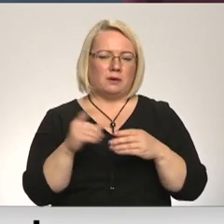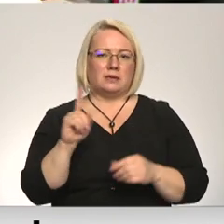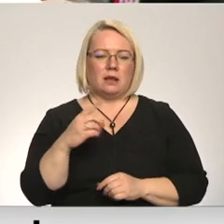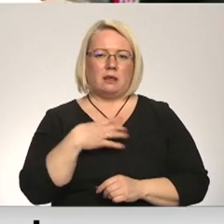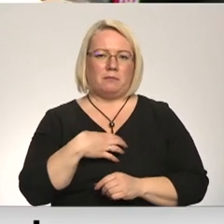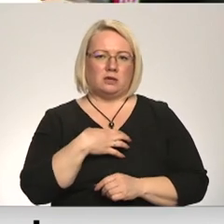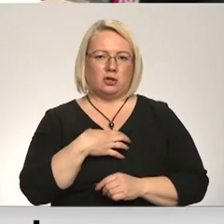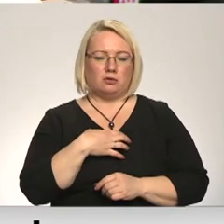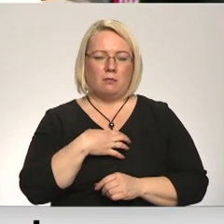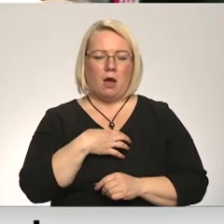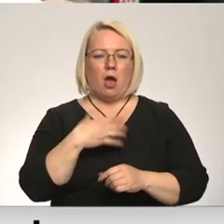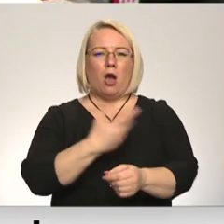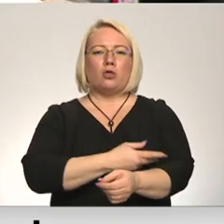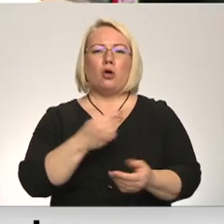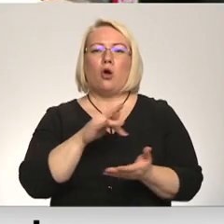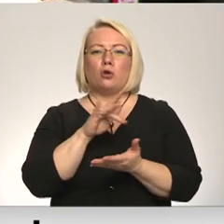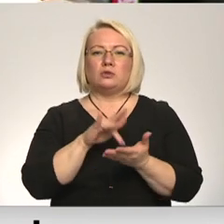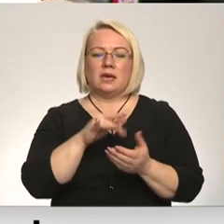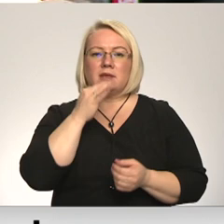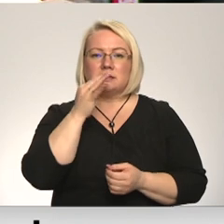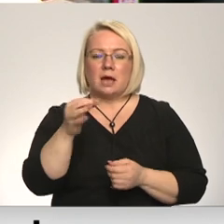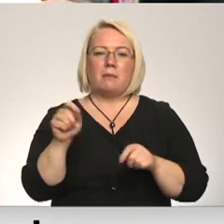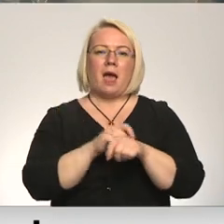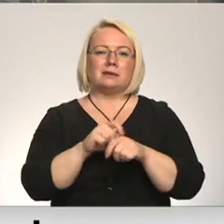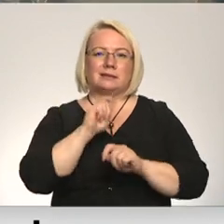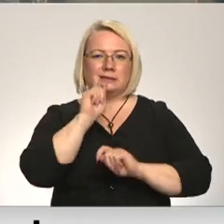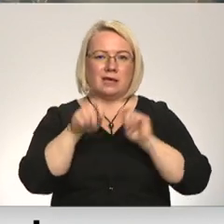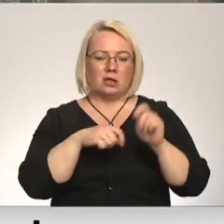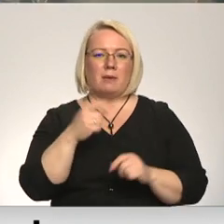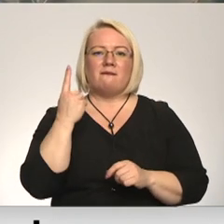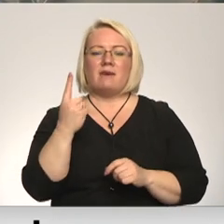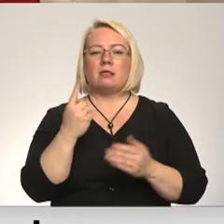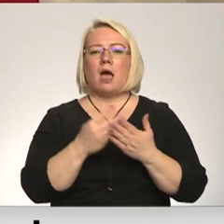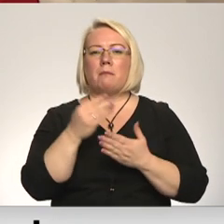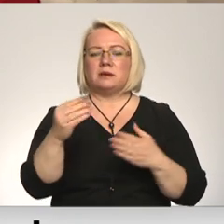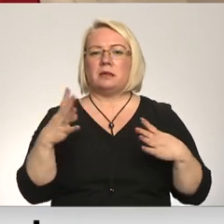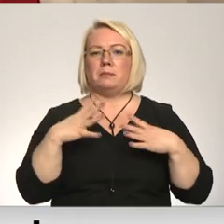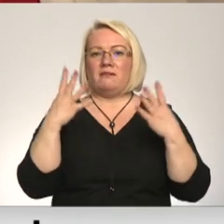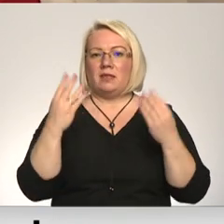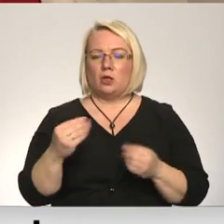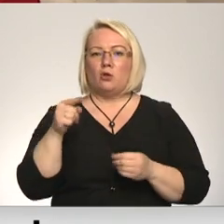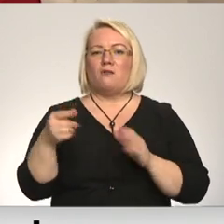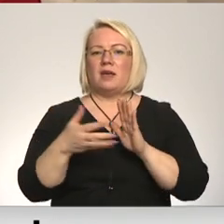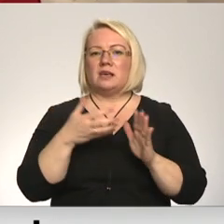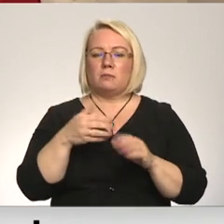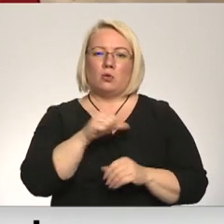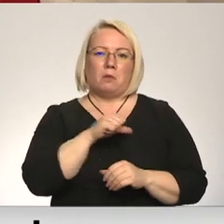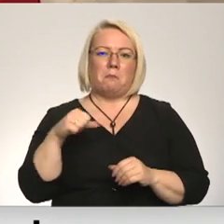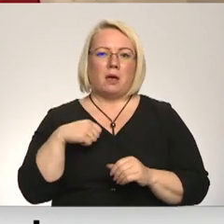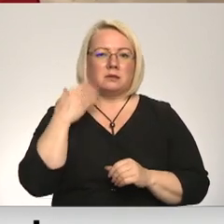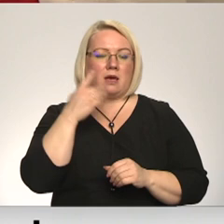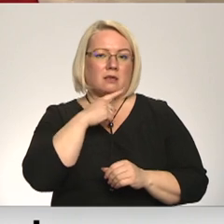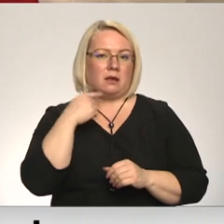Donora centrs arī atgādina, ka par asīnas ziedojumu pienāks viena apmaksāta brīvdiena, ko Donors var izmandot pēc saviem ieskatiem,